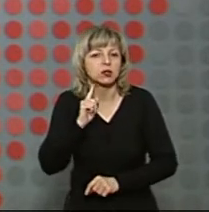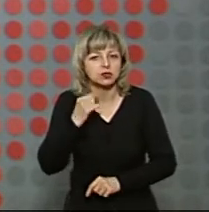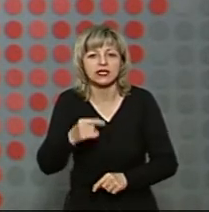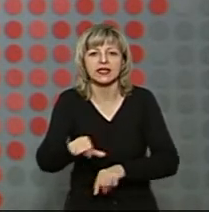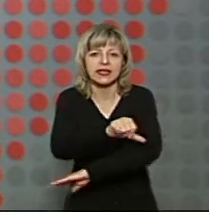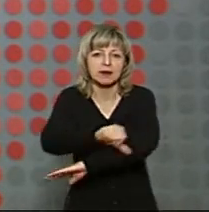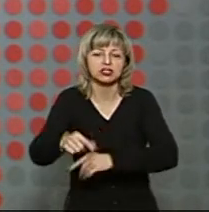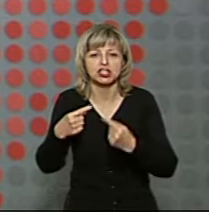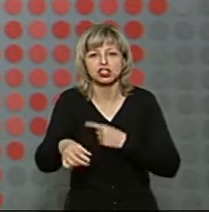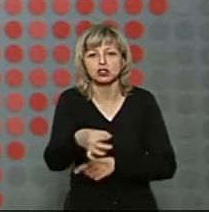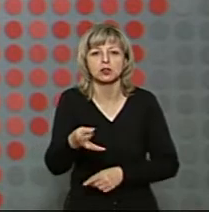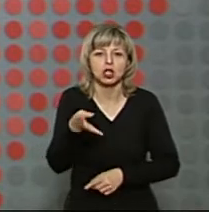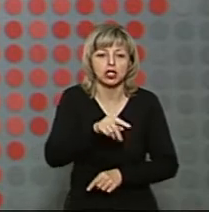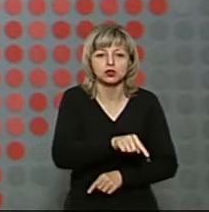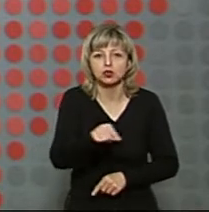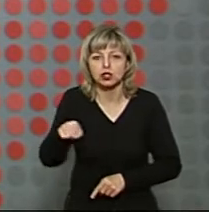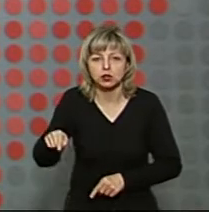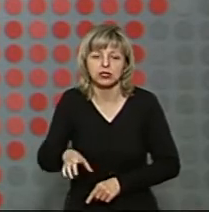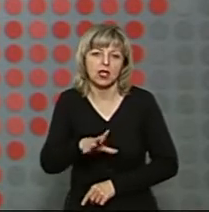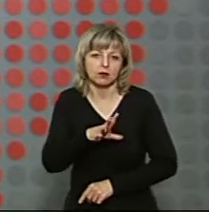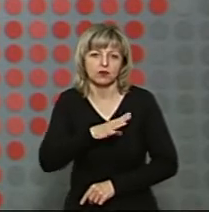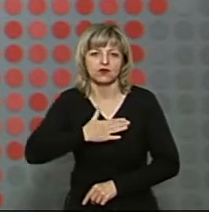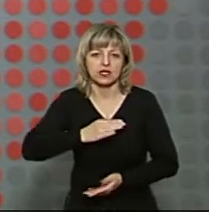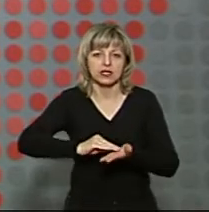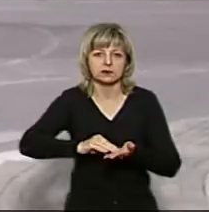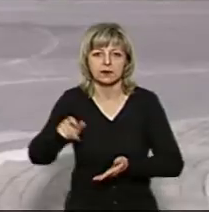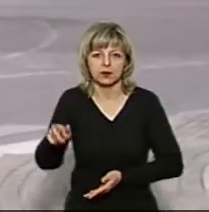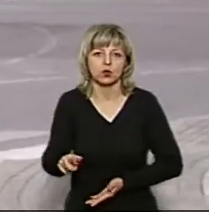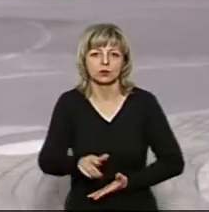областями. На чотирьох із них побував Віктор Папко.